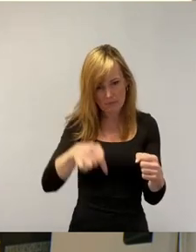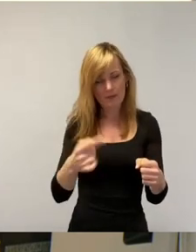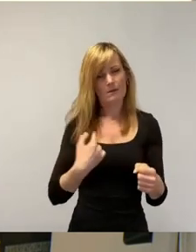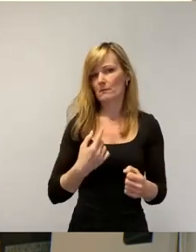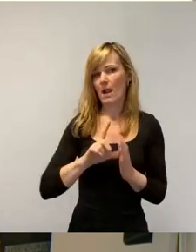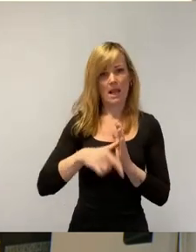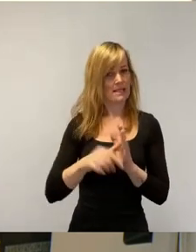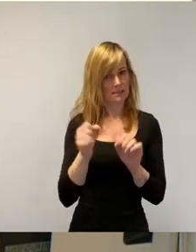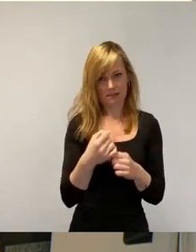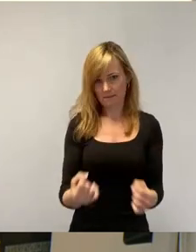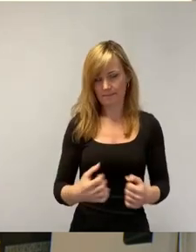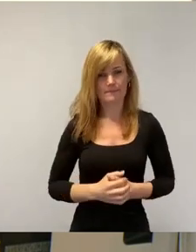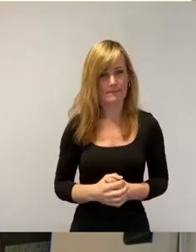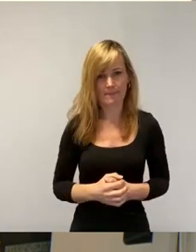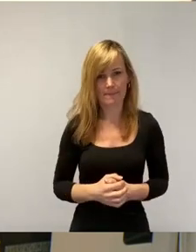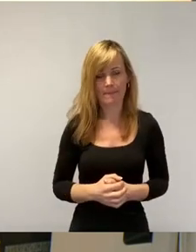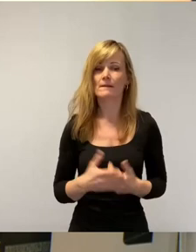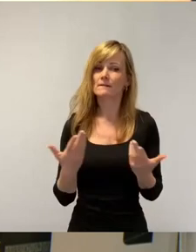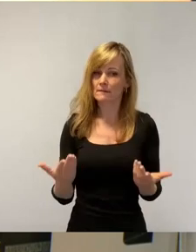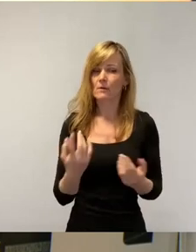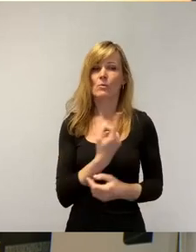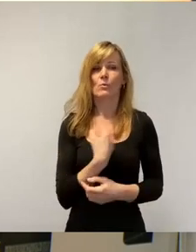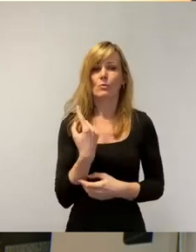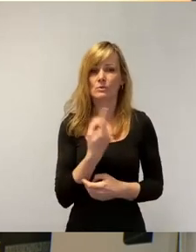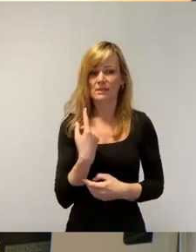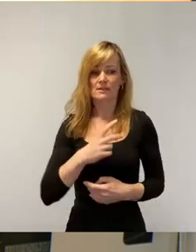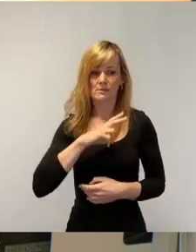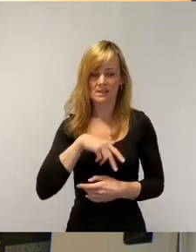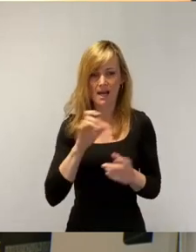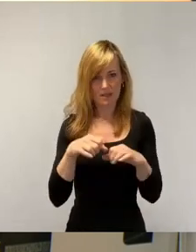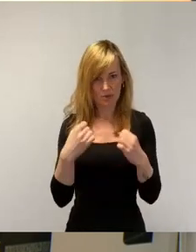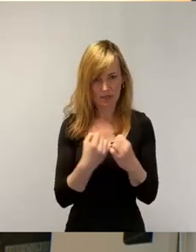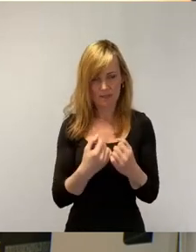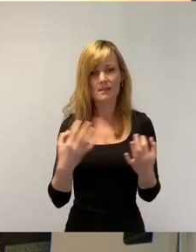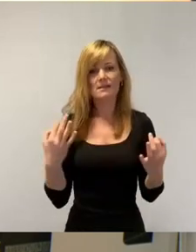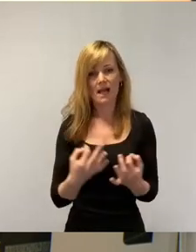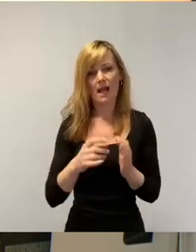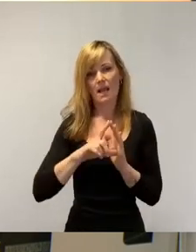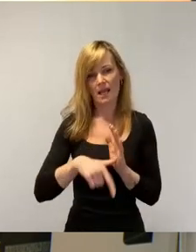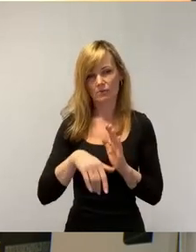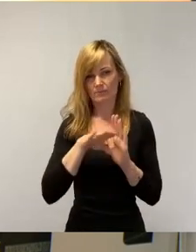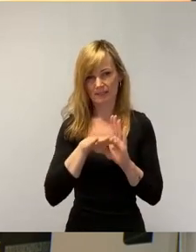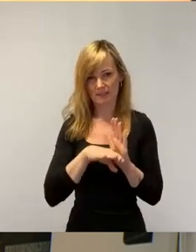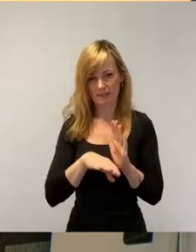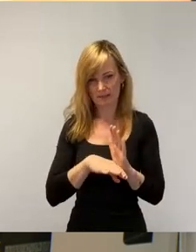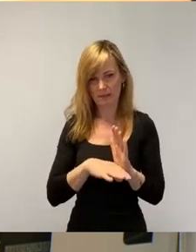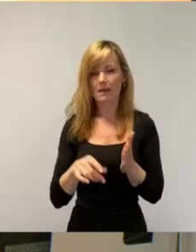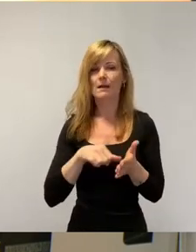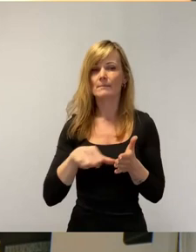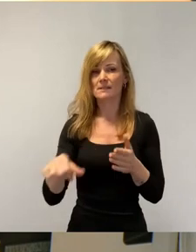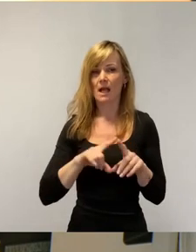wir haben in unserem Sozialstaat ein Sachleistungsprinzip, was wir mit der Bezahlkarte stärken wollen,